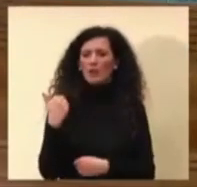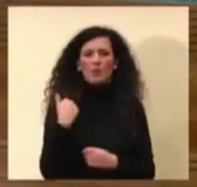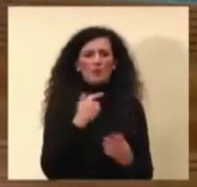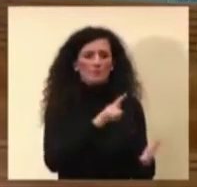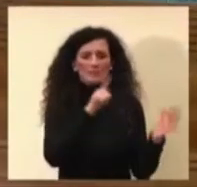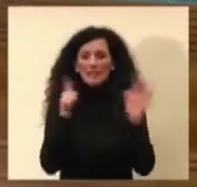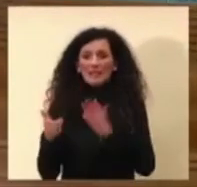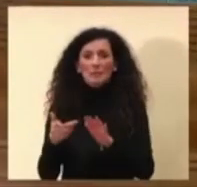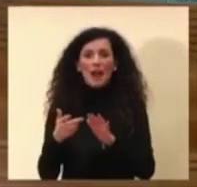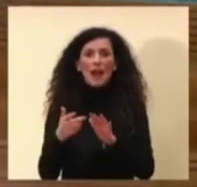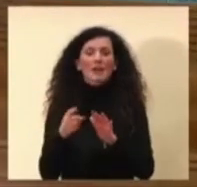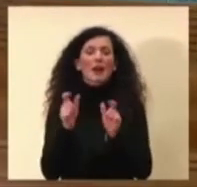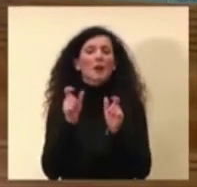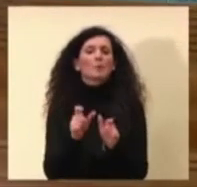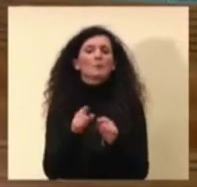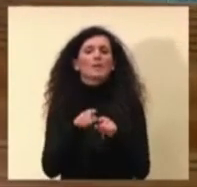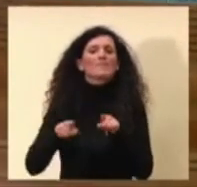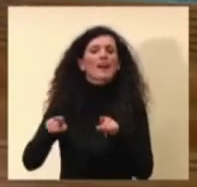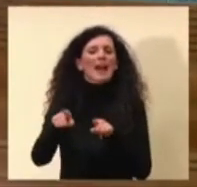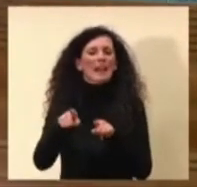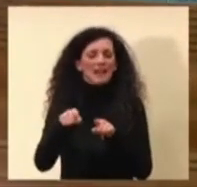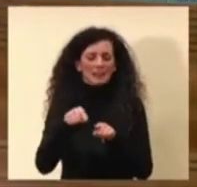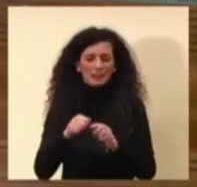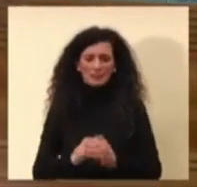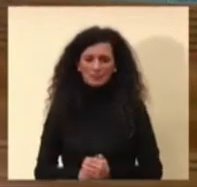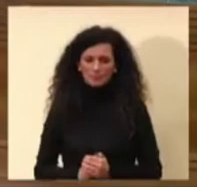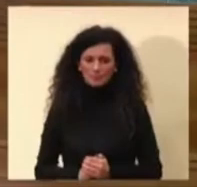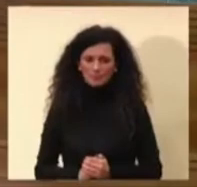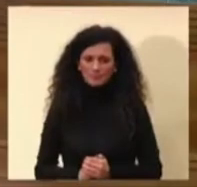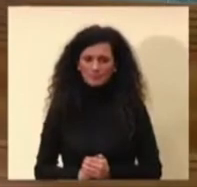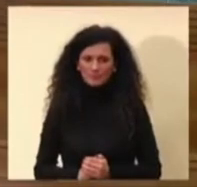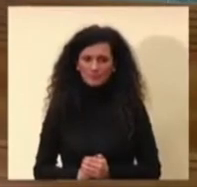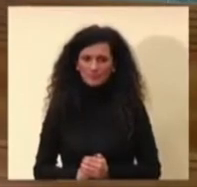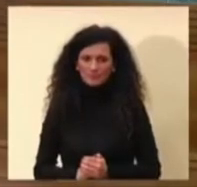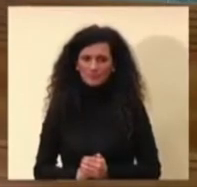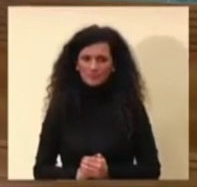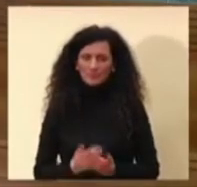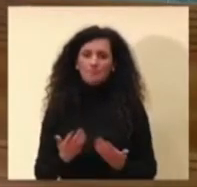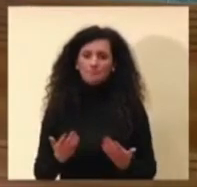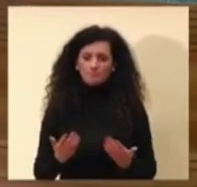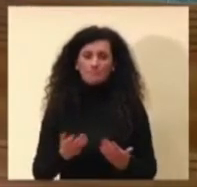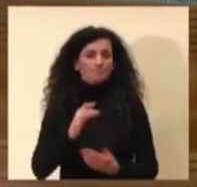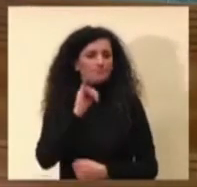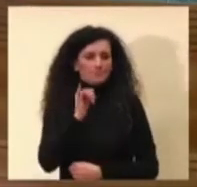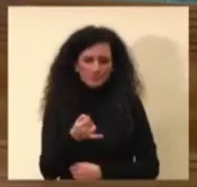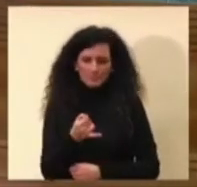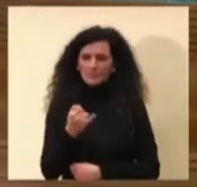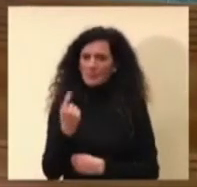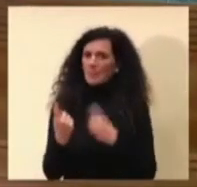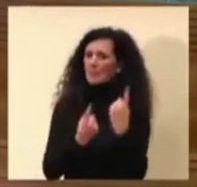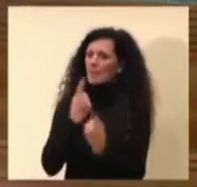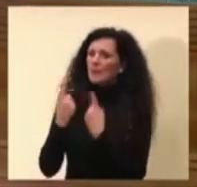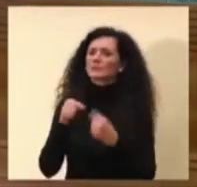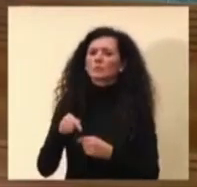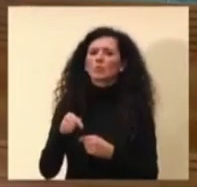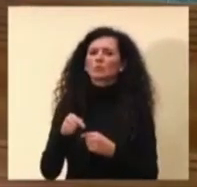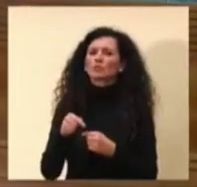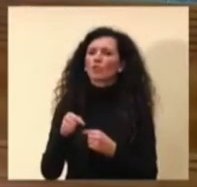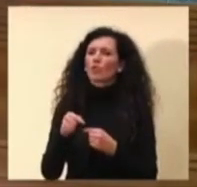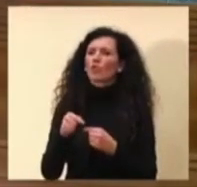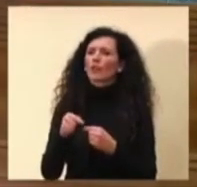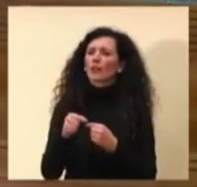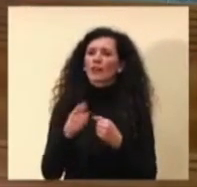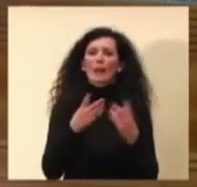Grazie. Sì, siamo in una situazione un po' particolare perché il quadro epidemiologico in questo